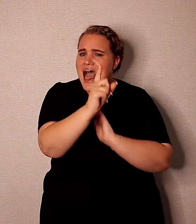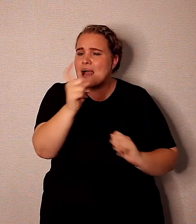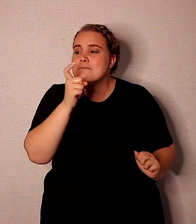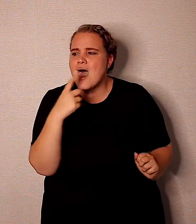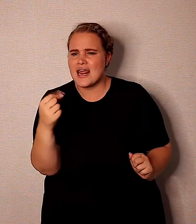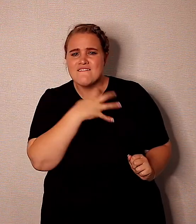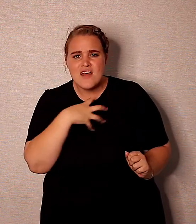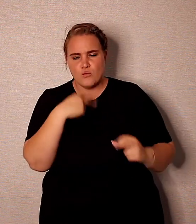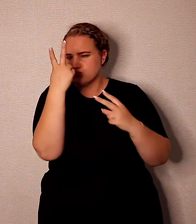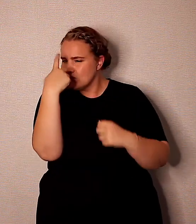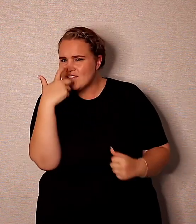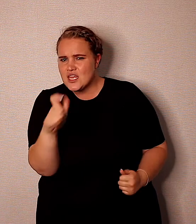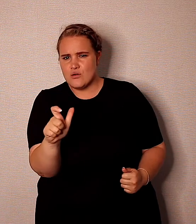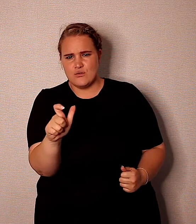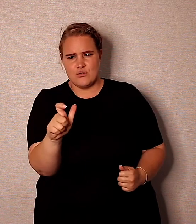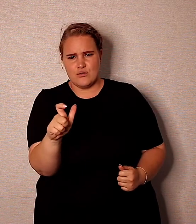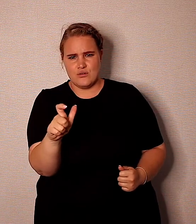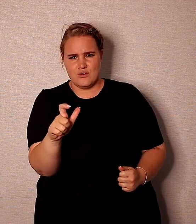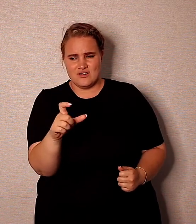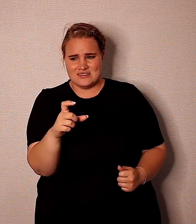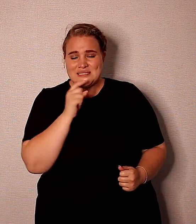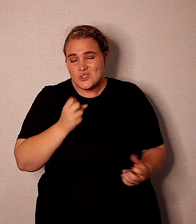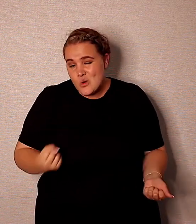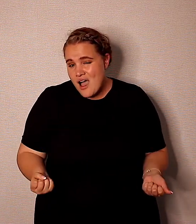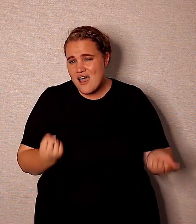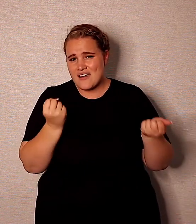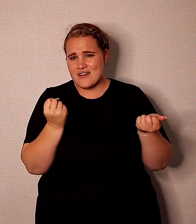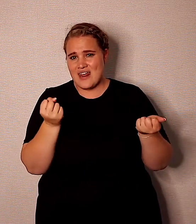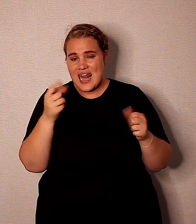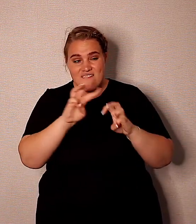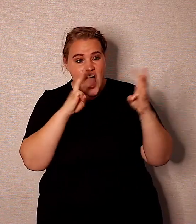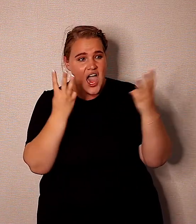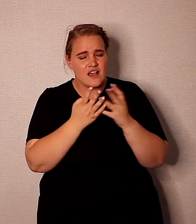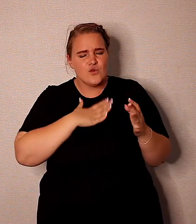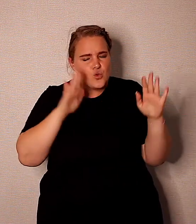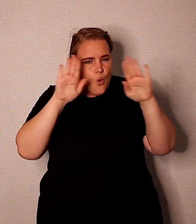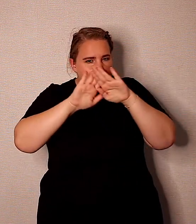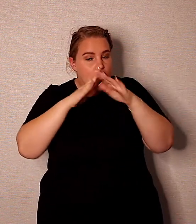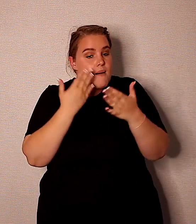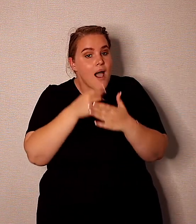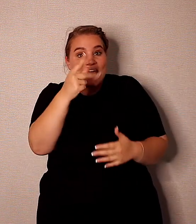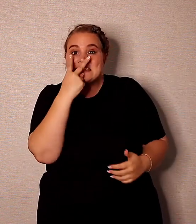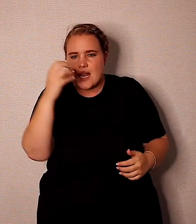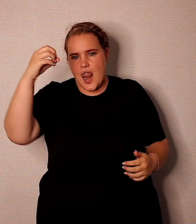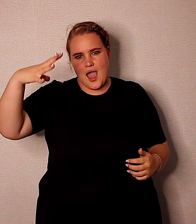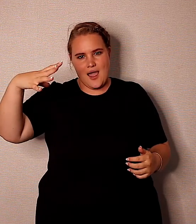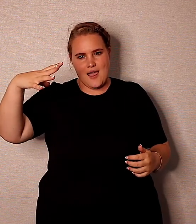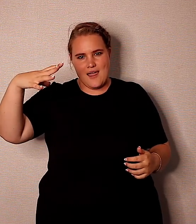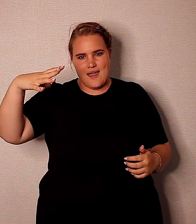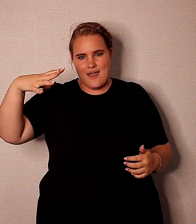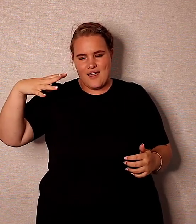ek bid vir elke man, elke vrou wat hierna luister. Van hulle trek zwaar en die wereld voel donker, maar mag hulle die licht sien.